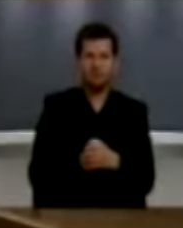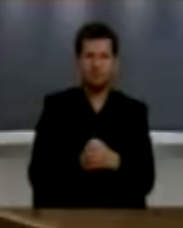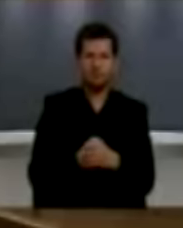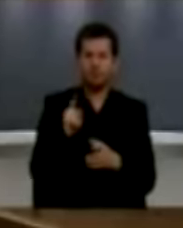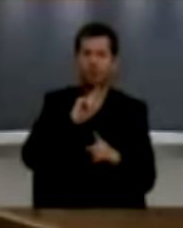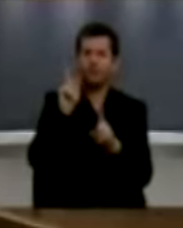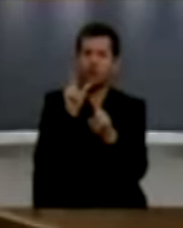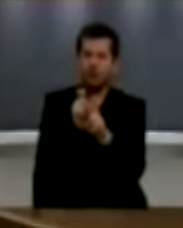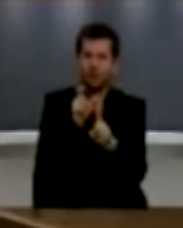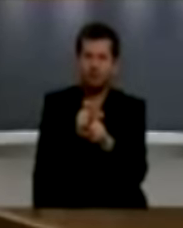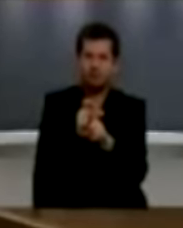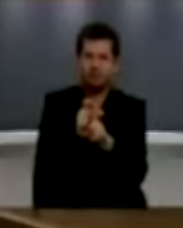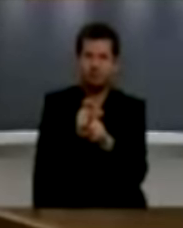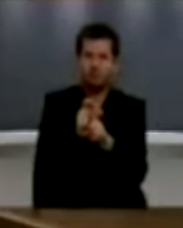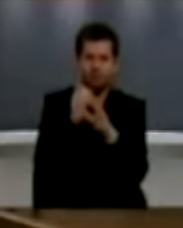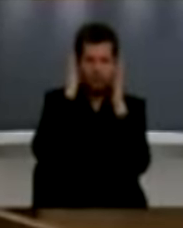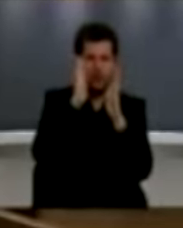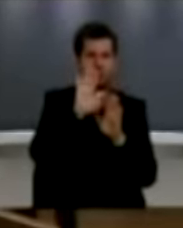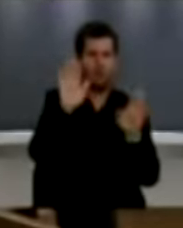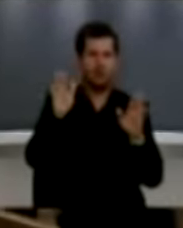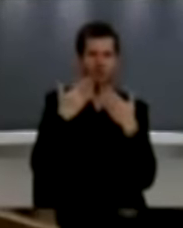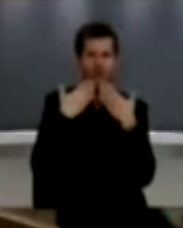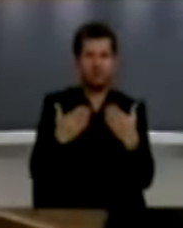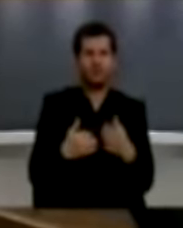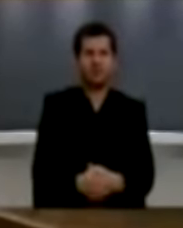presioneve po si pasbindjeve. Falim neres.